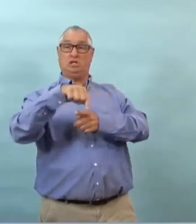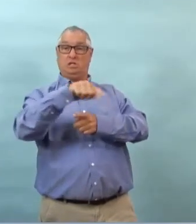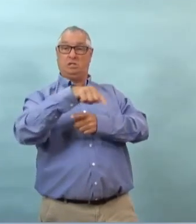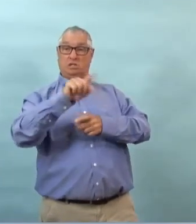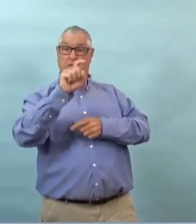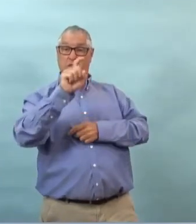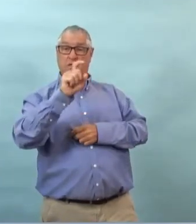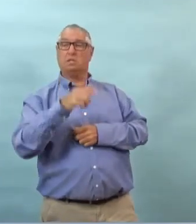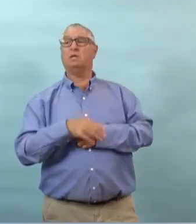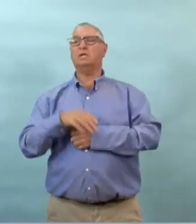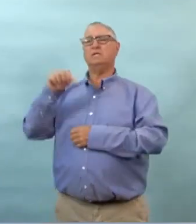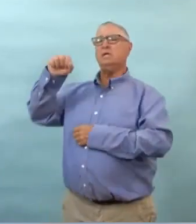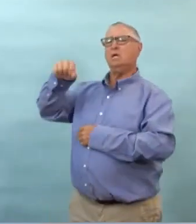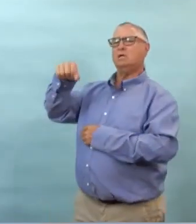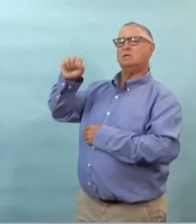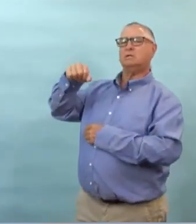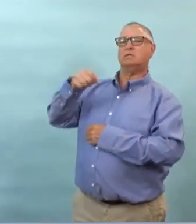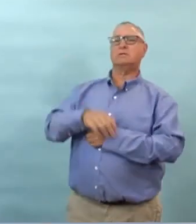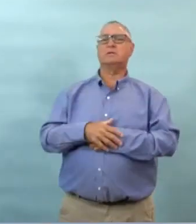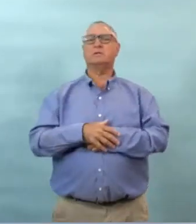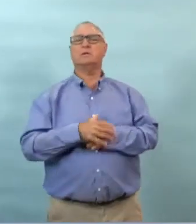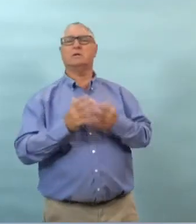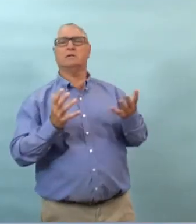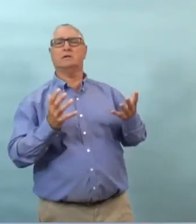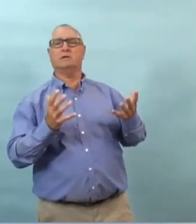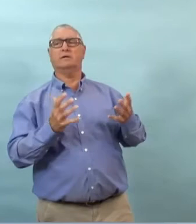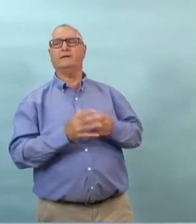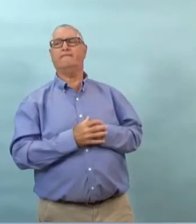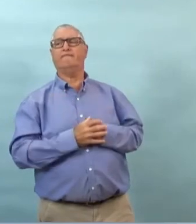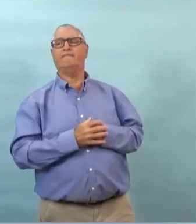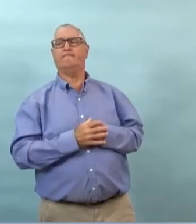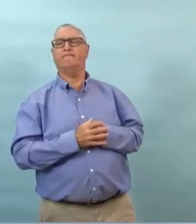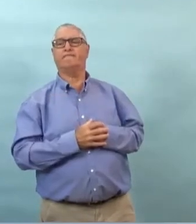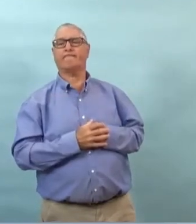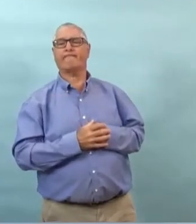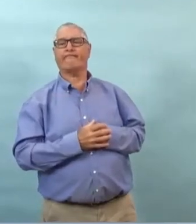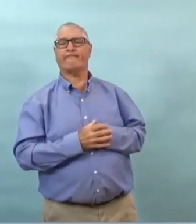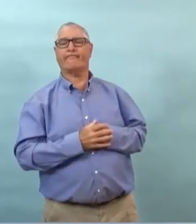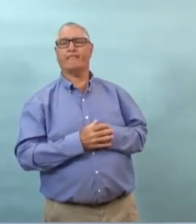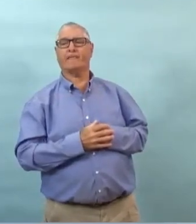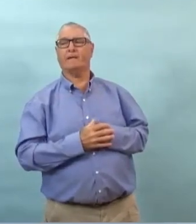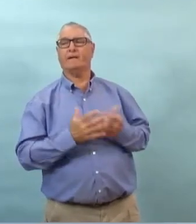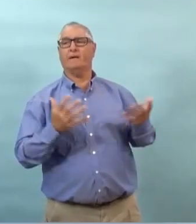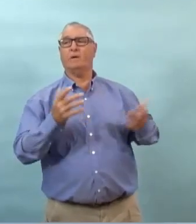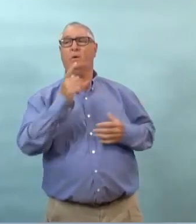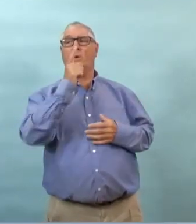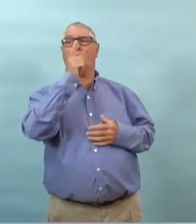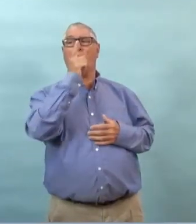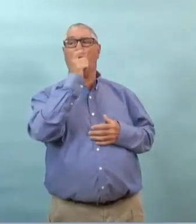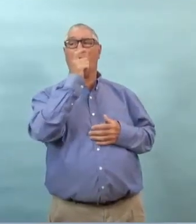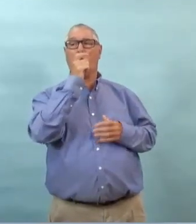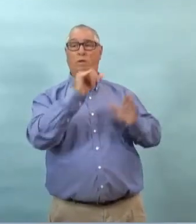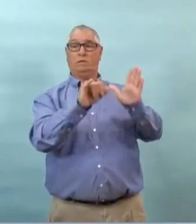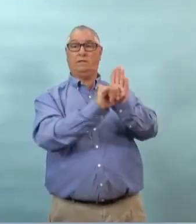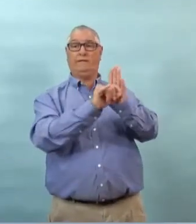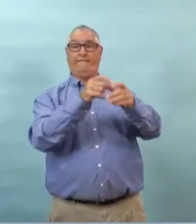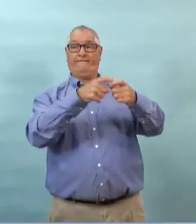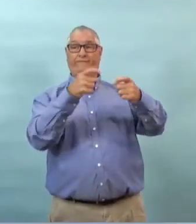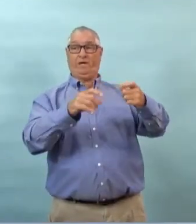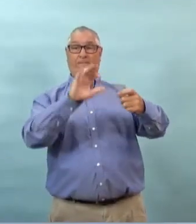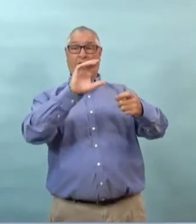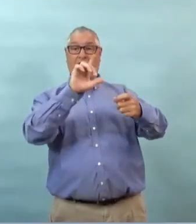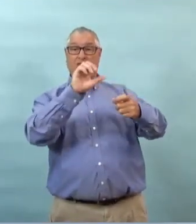je vous dis qu'on est en train de voir davantage de preuves qu'il ya des gens qui ne respectent pas les consignes de santé publique je vous dirais que pour ces personnes qui ont été